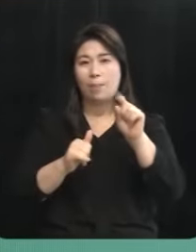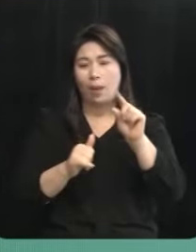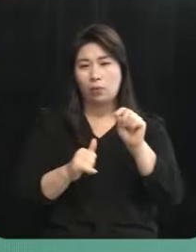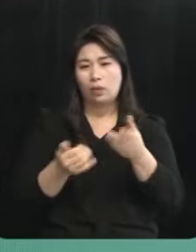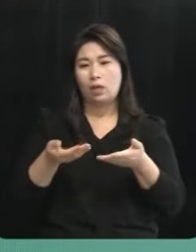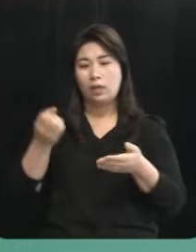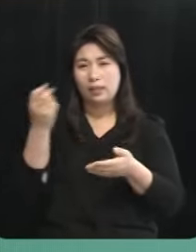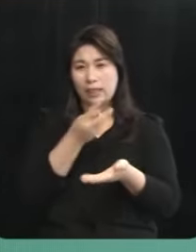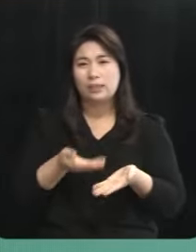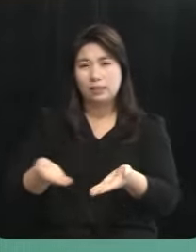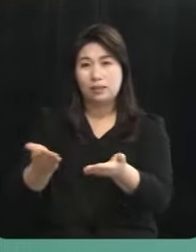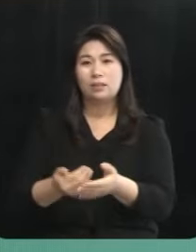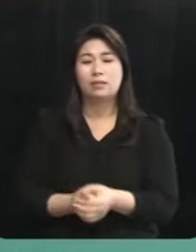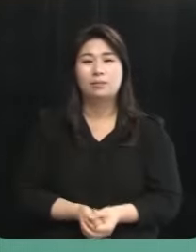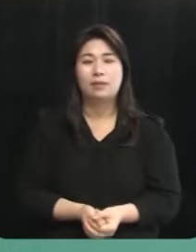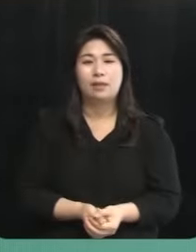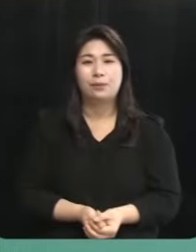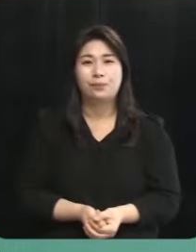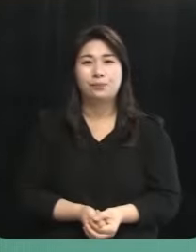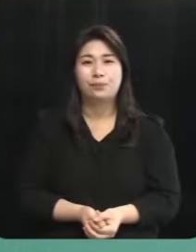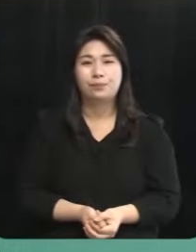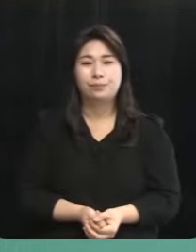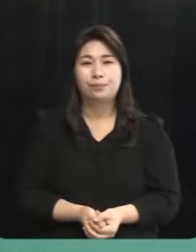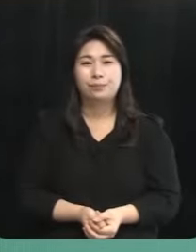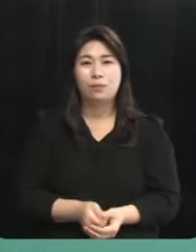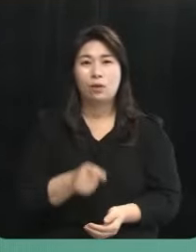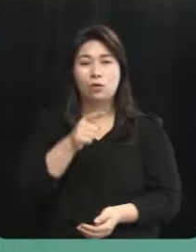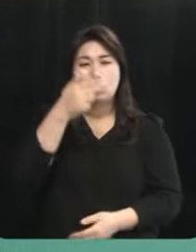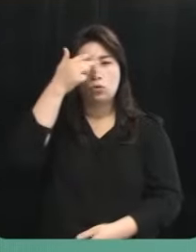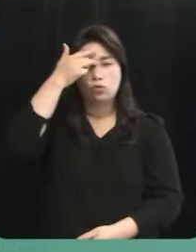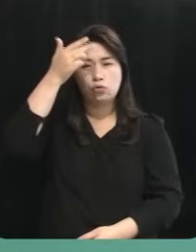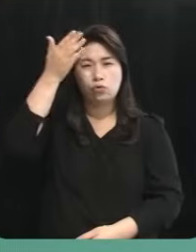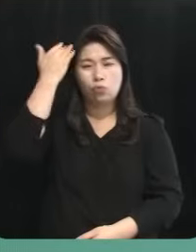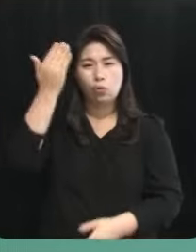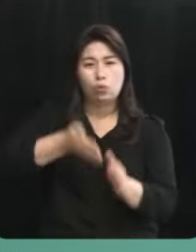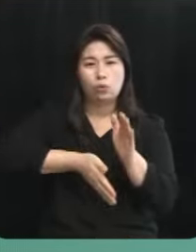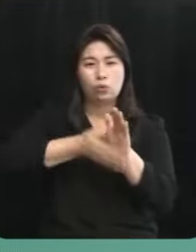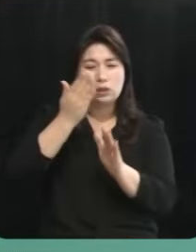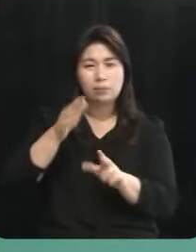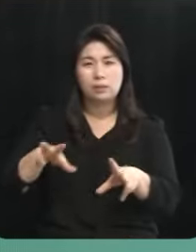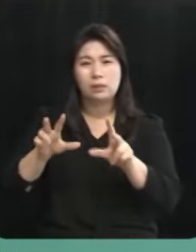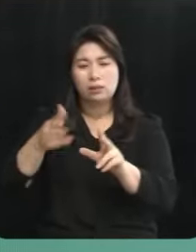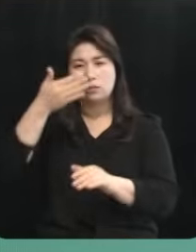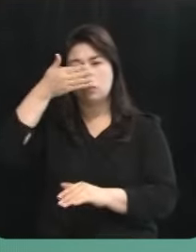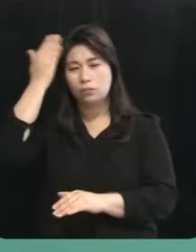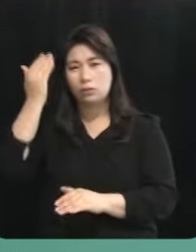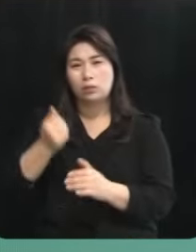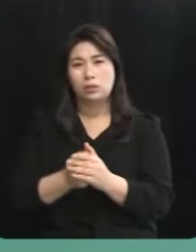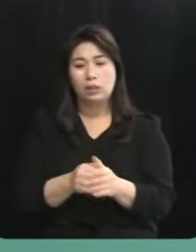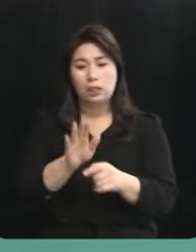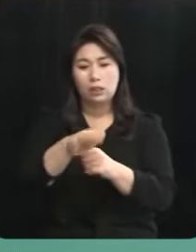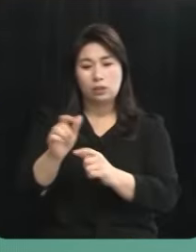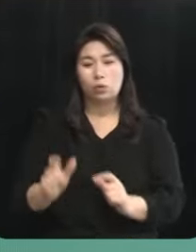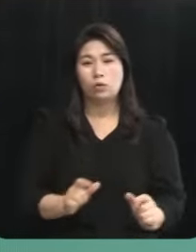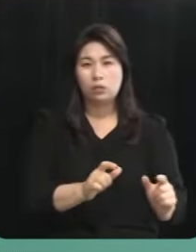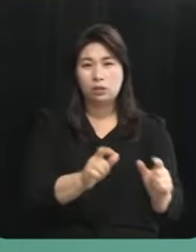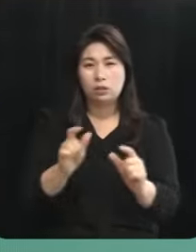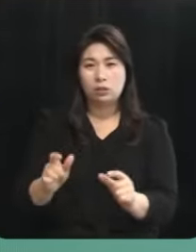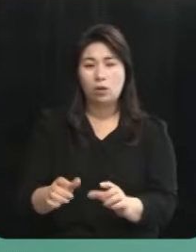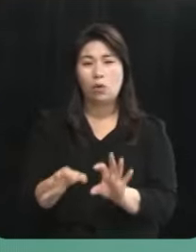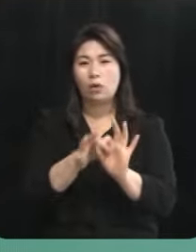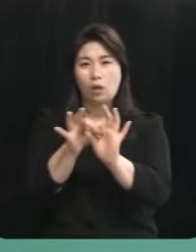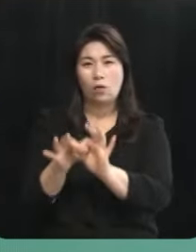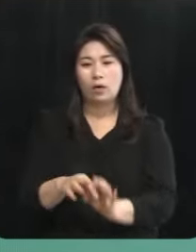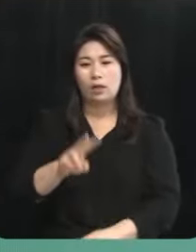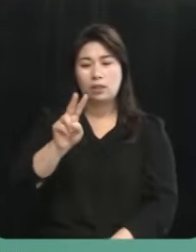재임대하도록 하겠습니다 이것을 구도심과 원도심을 중심 그리고 읍면을 중심으로 해서 연간